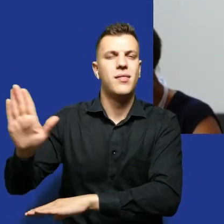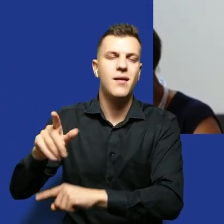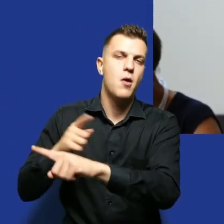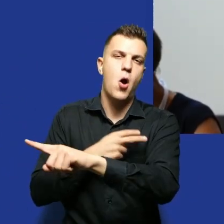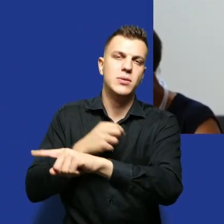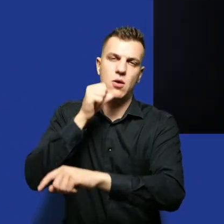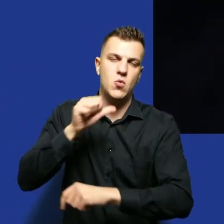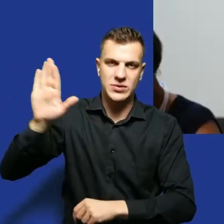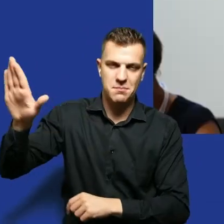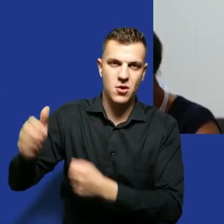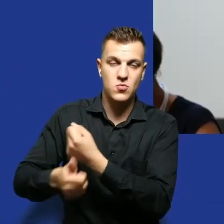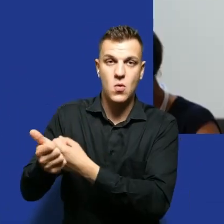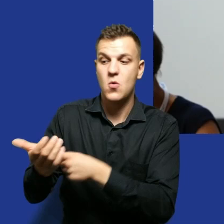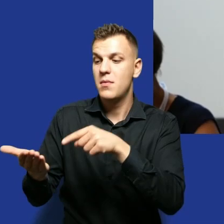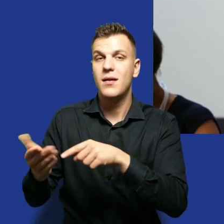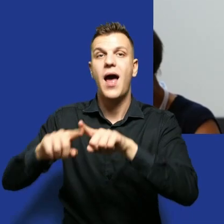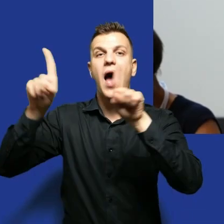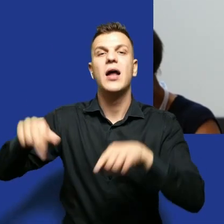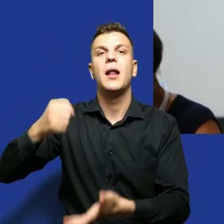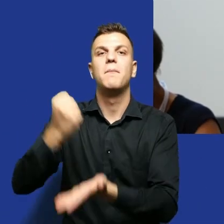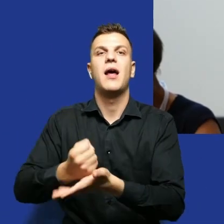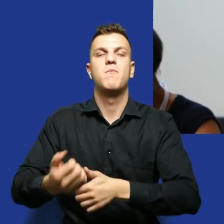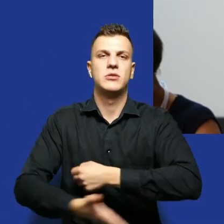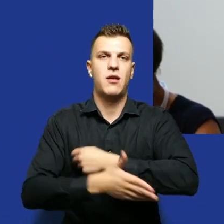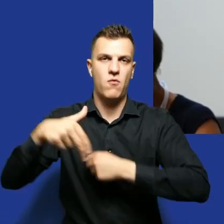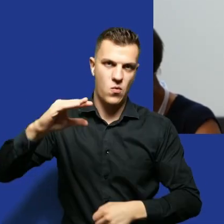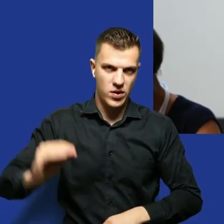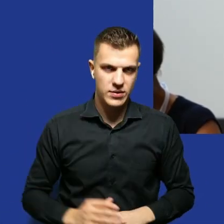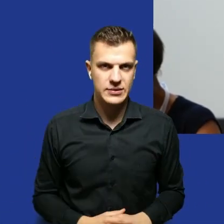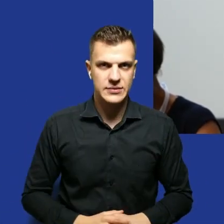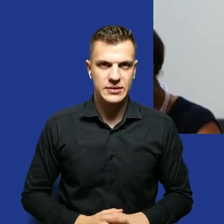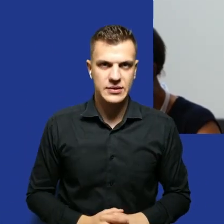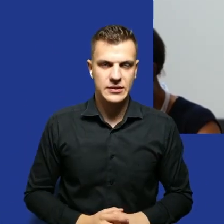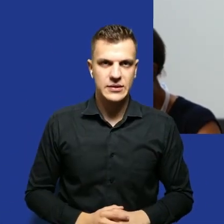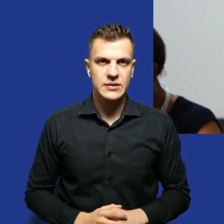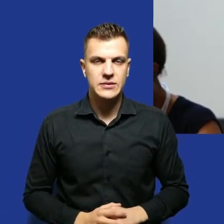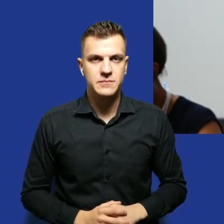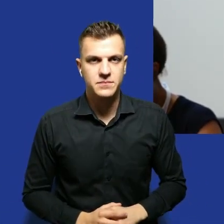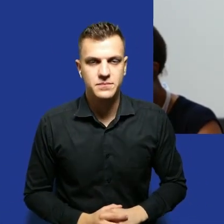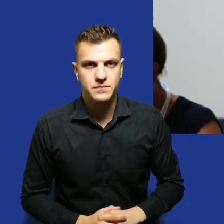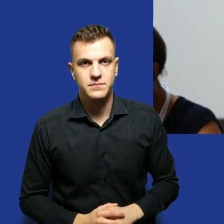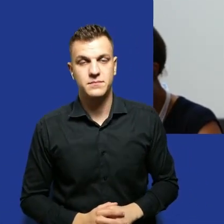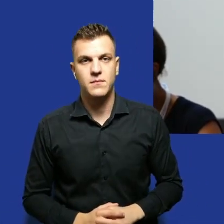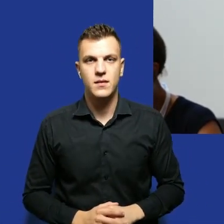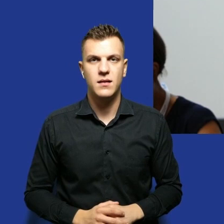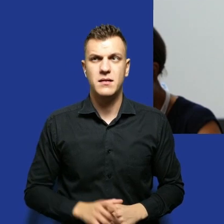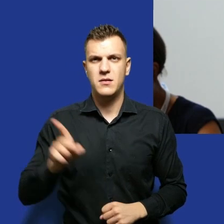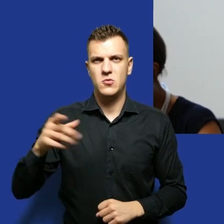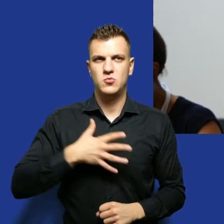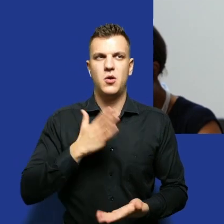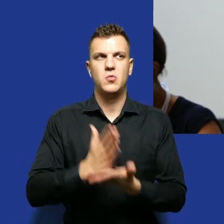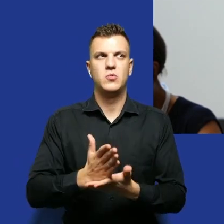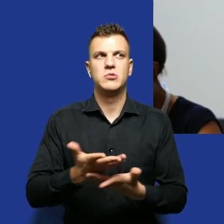Komisji Europejskiej. To jest Karta Praw Podstawowych Unii. Trochę już taka, wydaje się, zużyta,